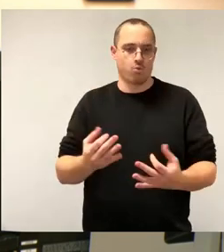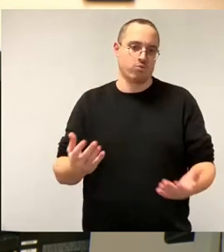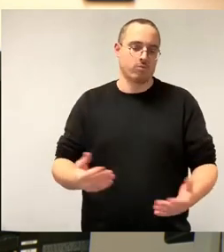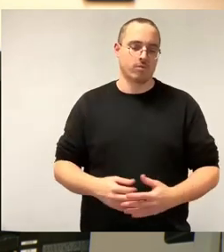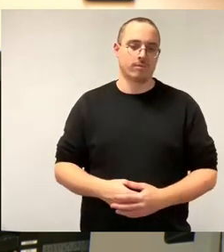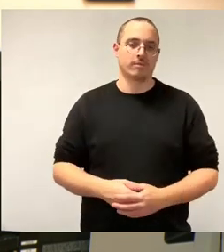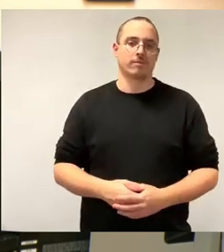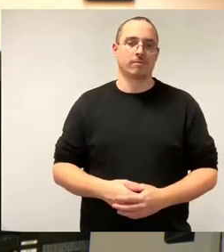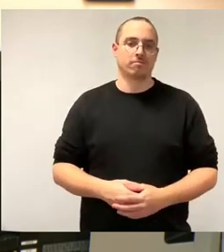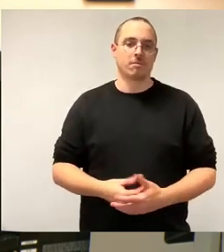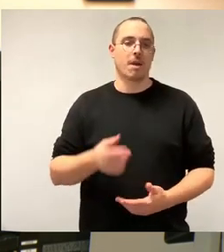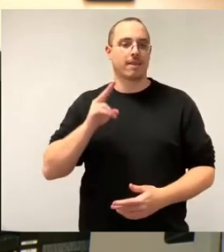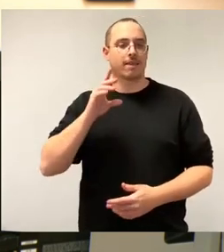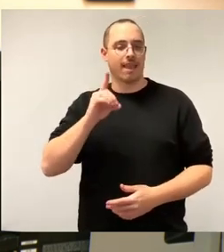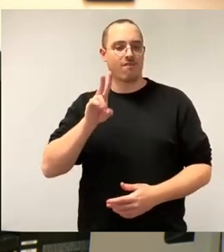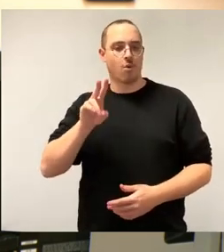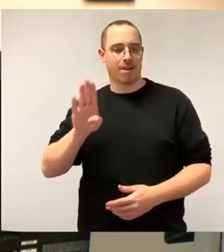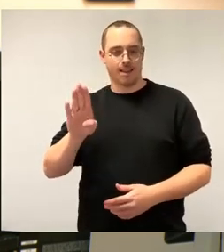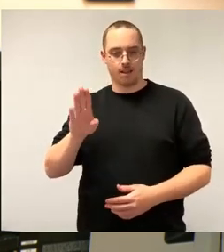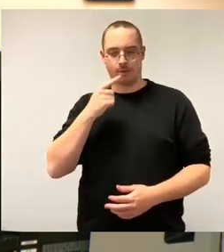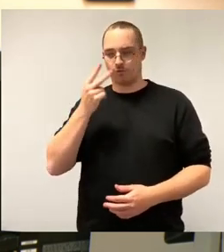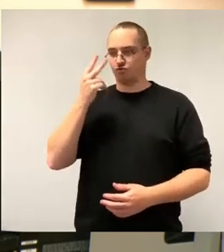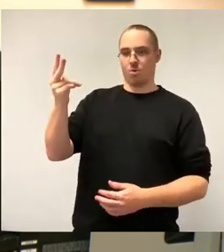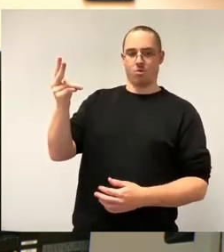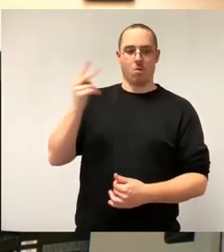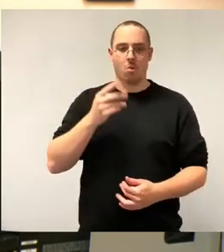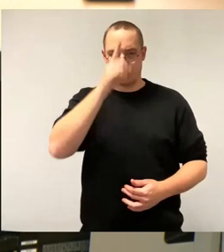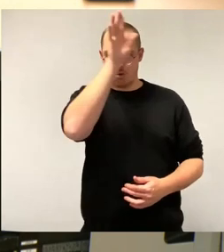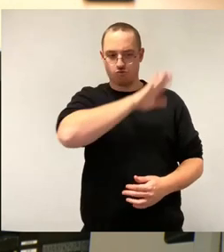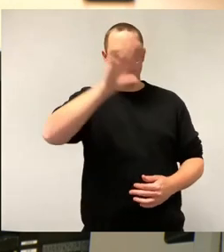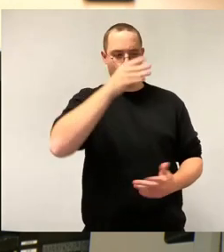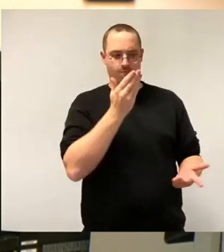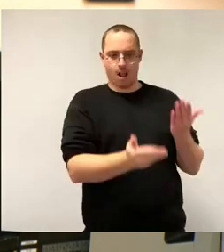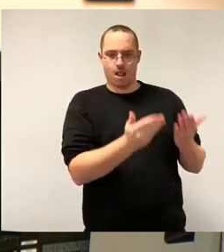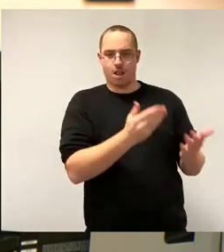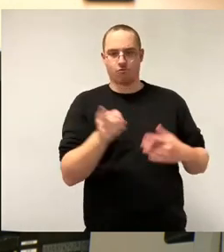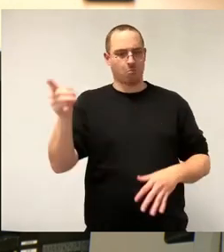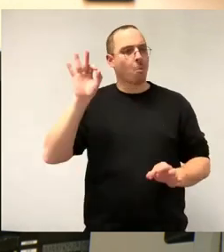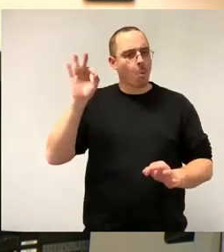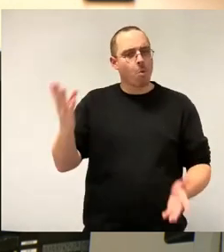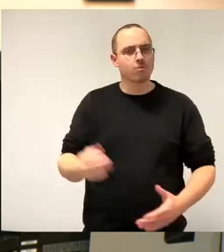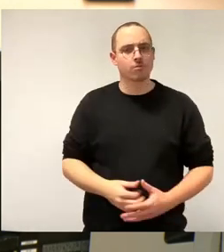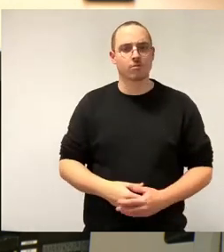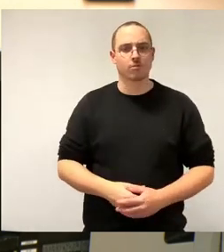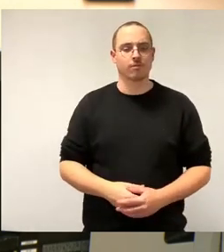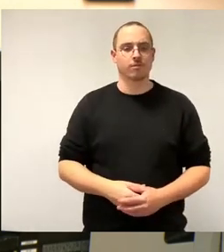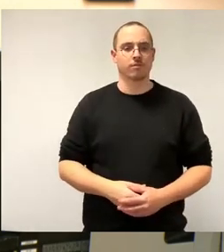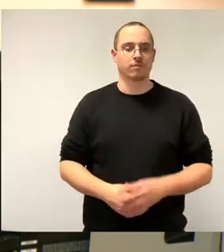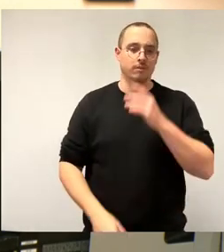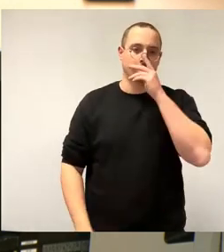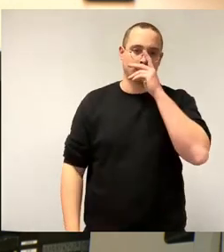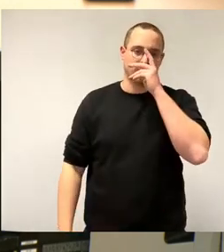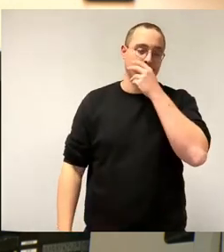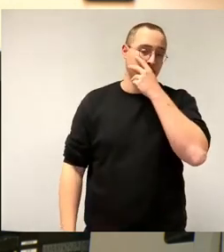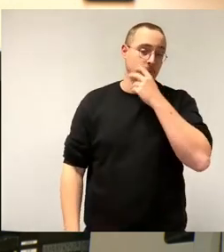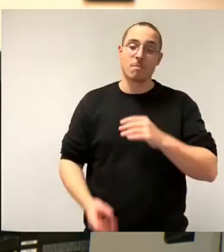gut aufgestellt. Allerdings stellt sich die Frage, ob der Zuschuss in der Höhe und der Langfristigkeit jetzt fortzuschreiben ist. Aktuell sind viele Punkte offen,